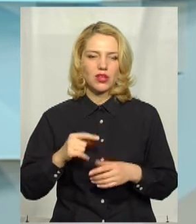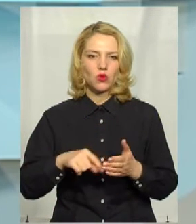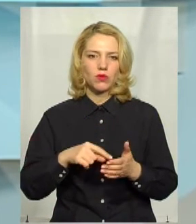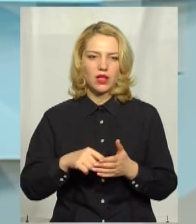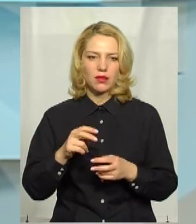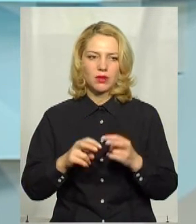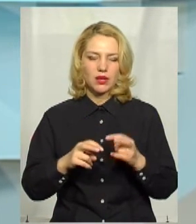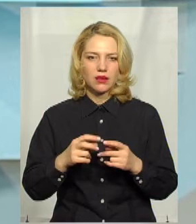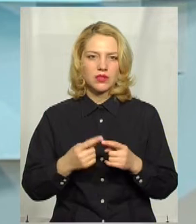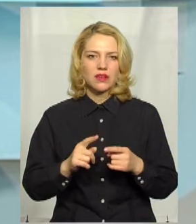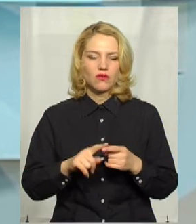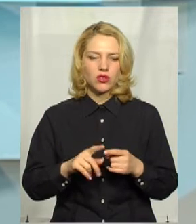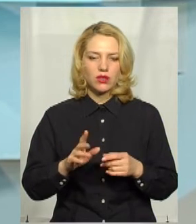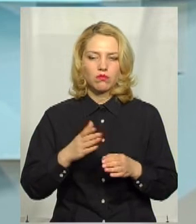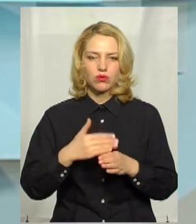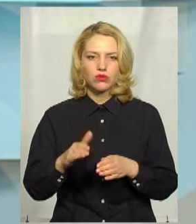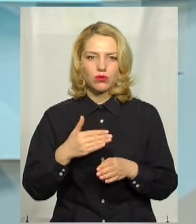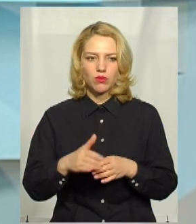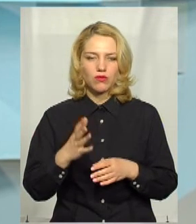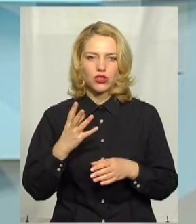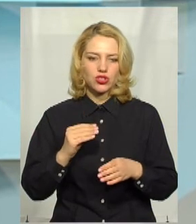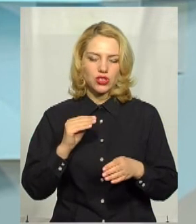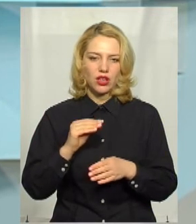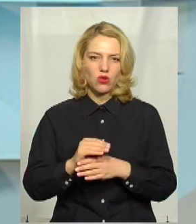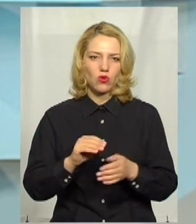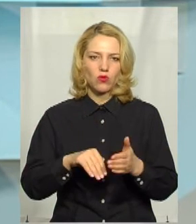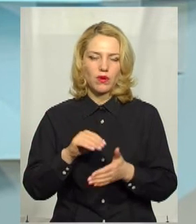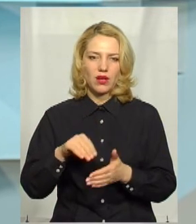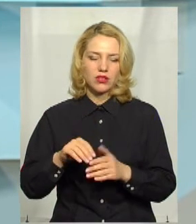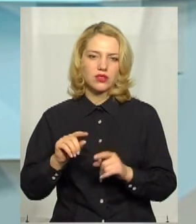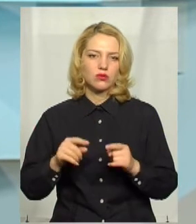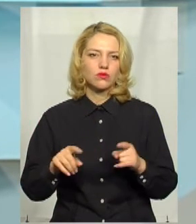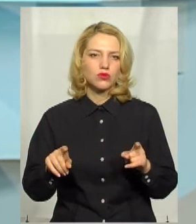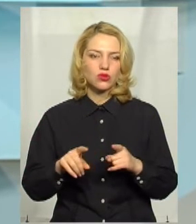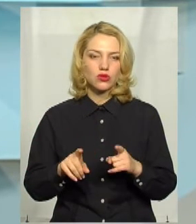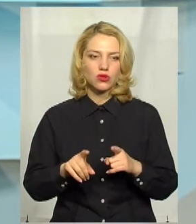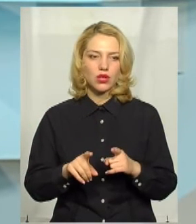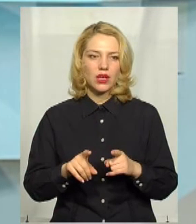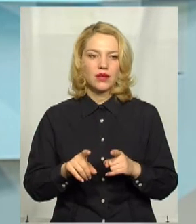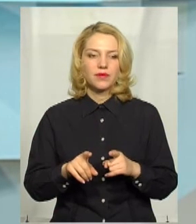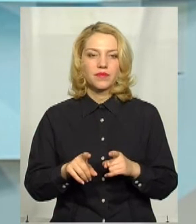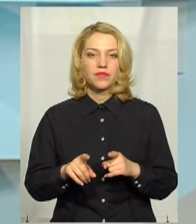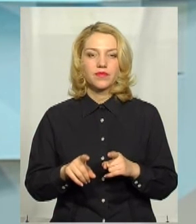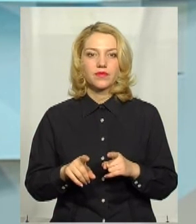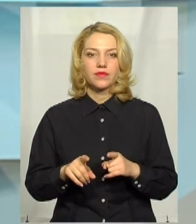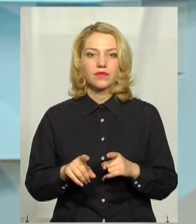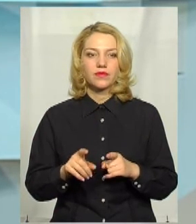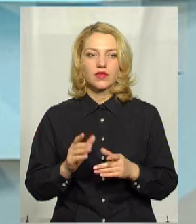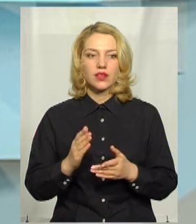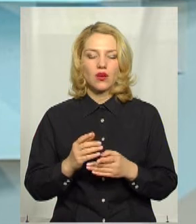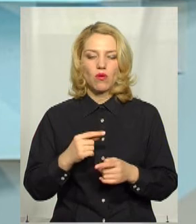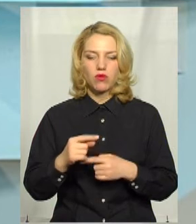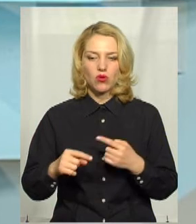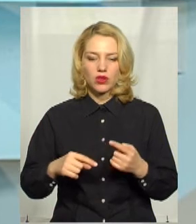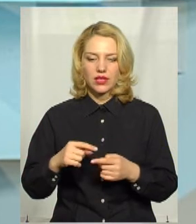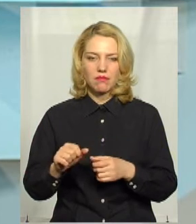Вони поступово все докупляються, тому що це оборотний матеріал, він